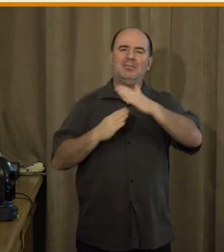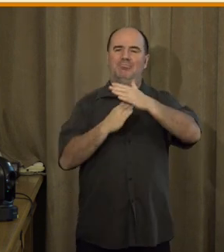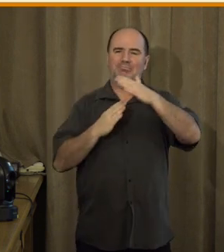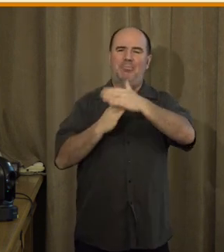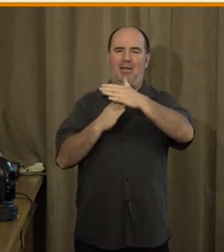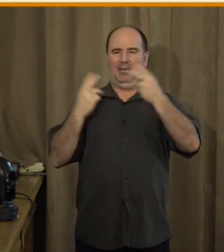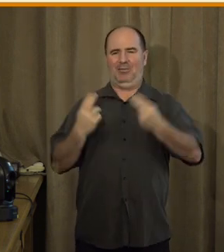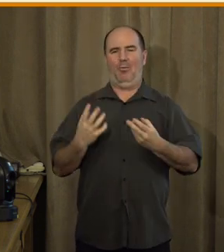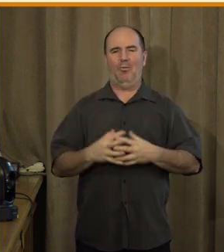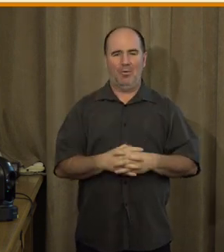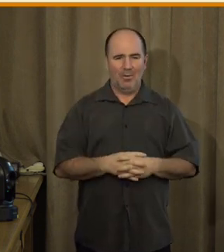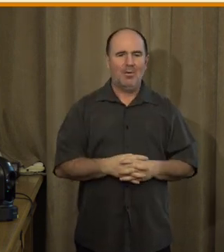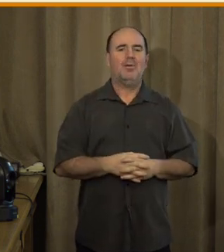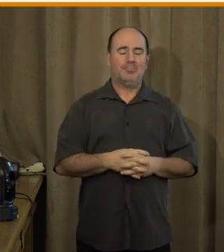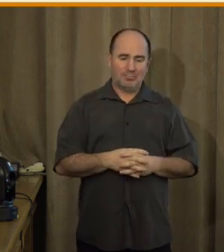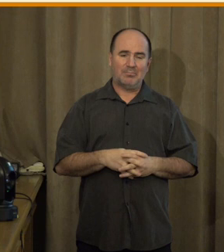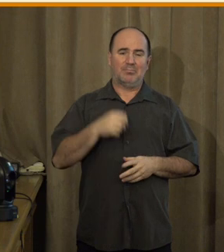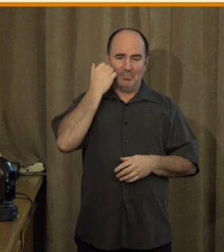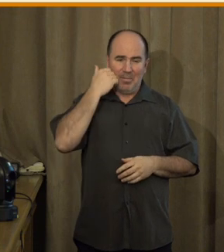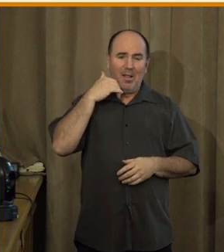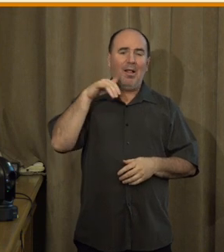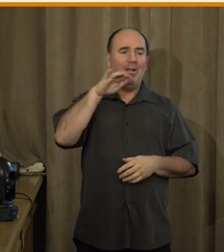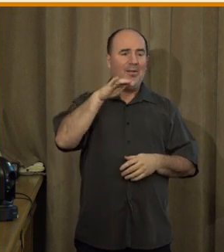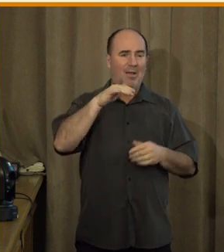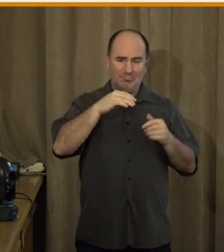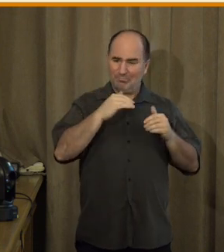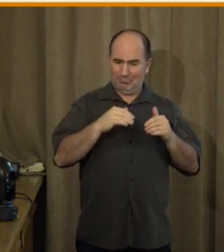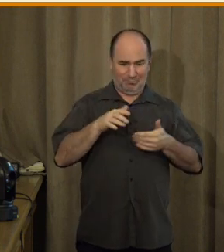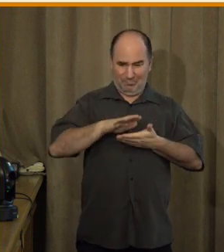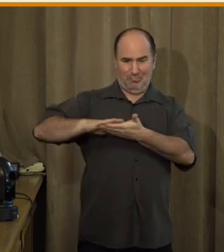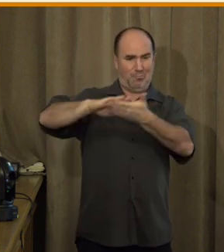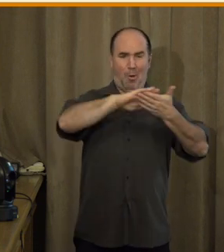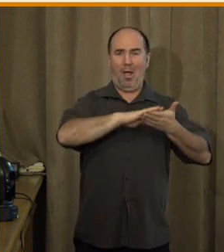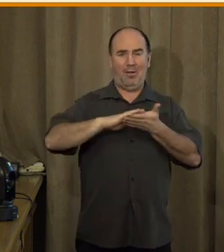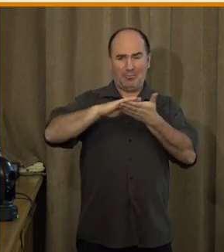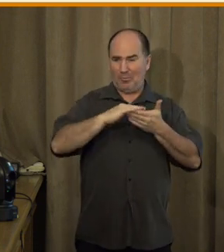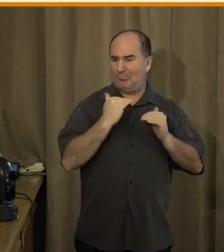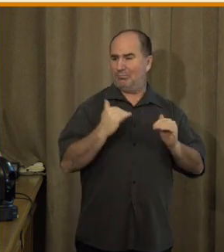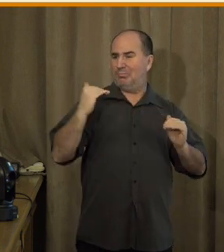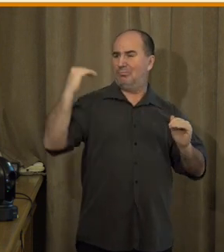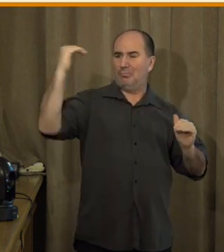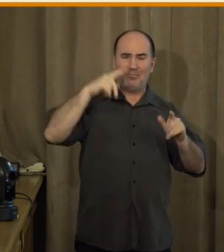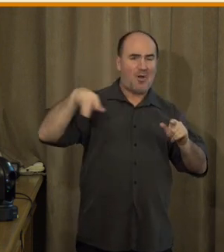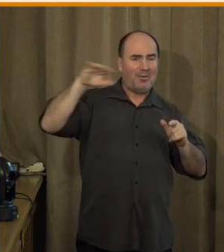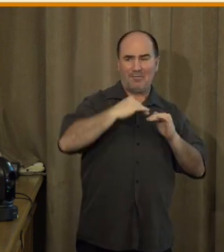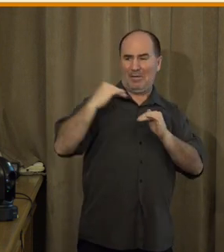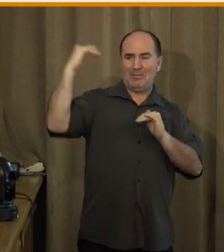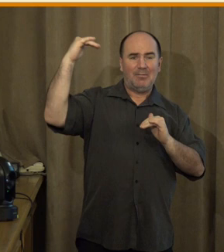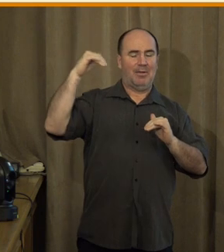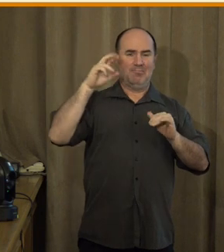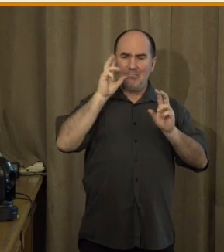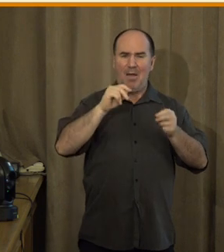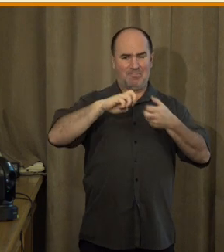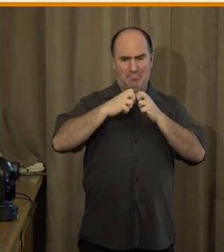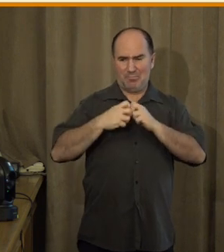sociálního znevýhodnění, která jde napříč tou populací. Nedá se říct, že by to bylo specifické pro určitou skupinu.